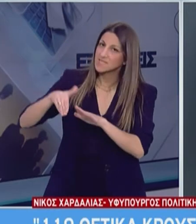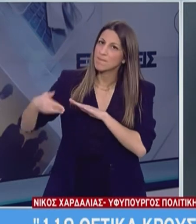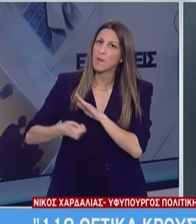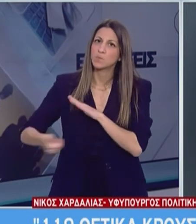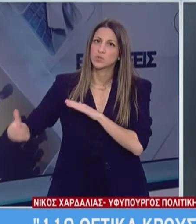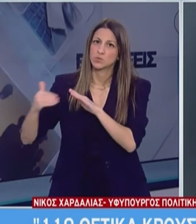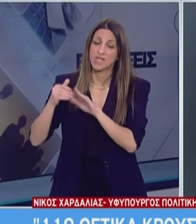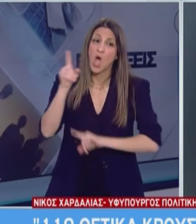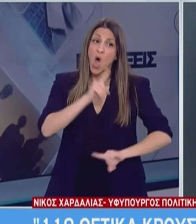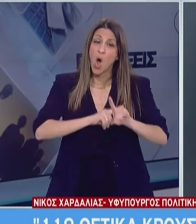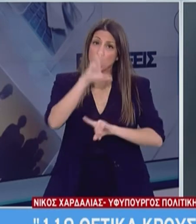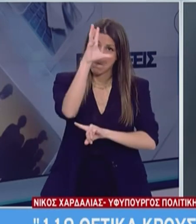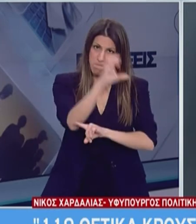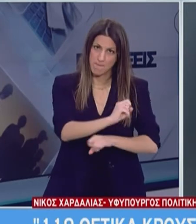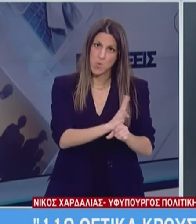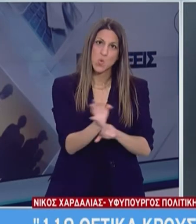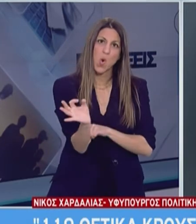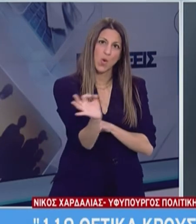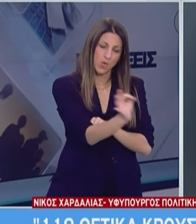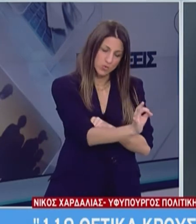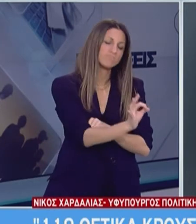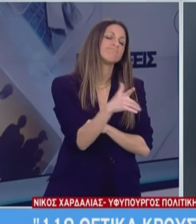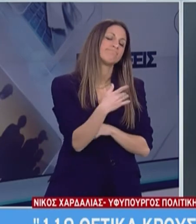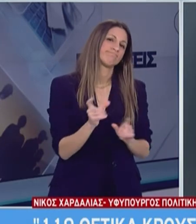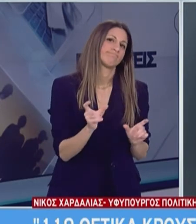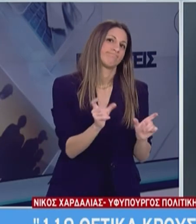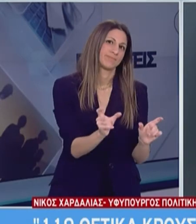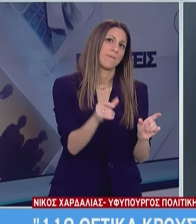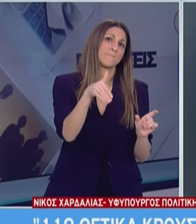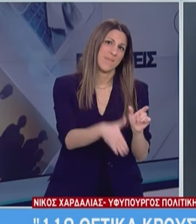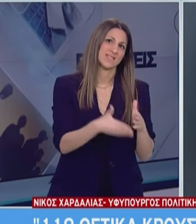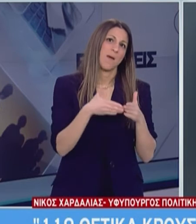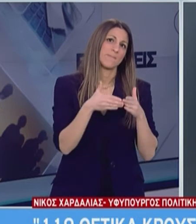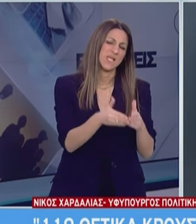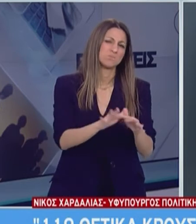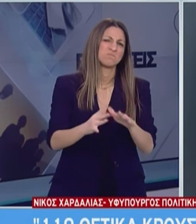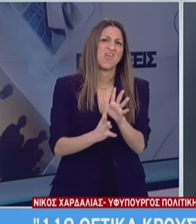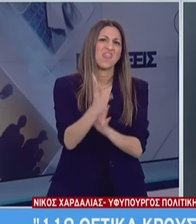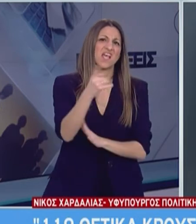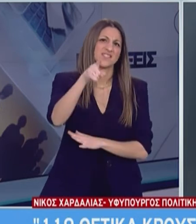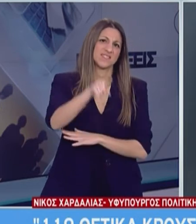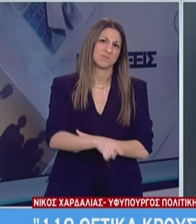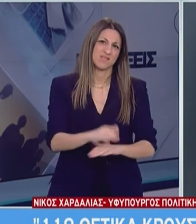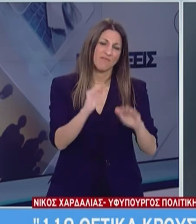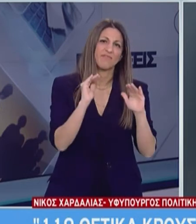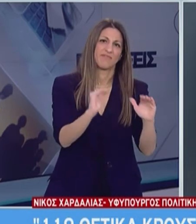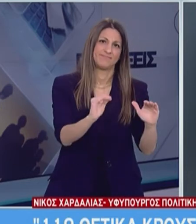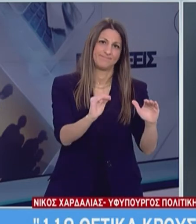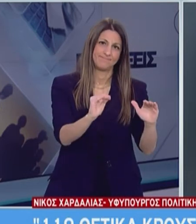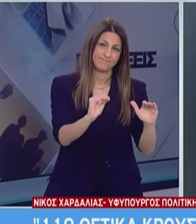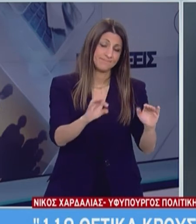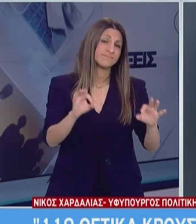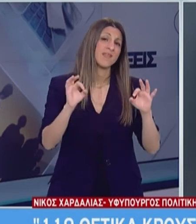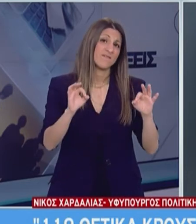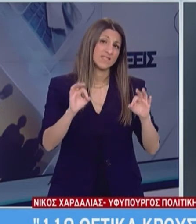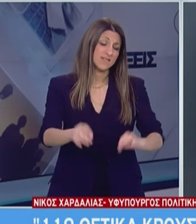θετικοί στον COVID-19 θα παραμείνουν σε υγειονομική απομόνωση εντός του πλοίου για διάστημα 14 ημερών. Θα υπάρχει συνεχής